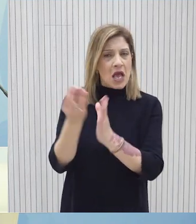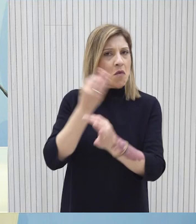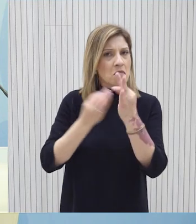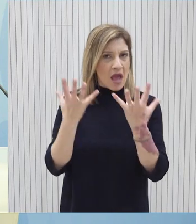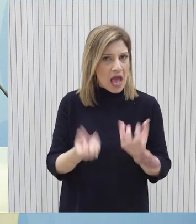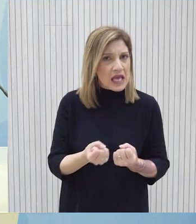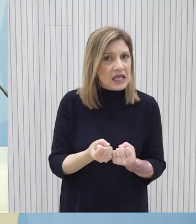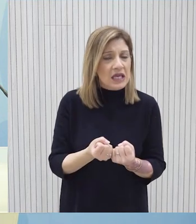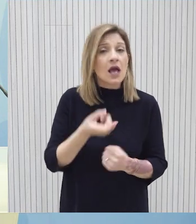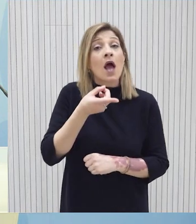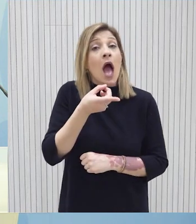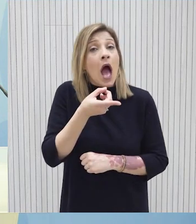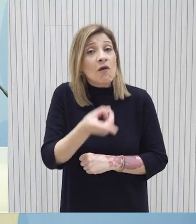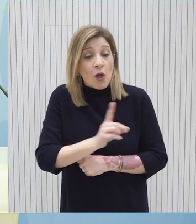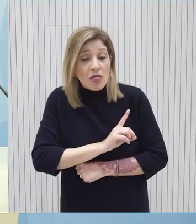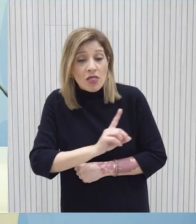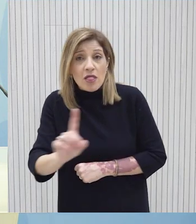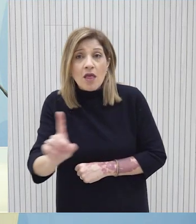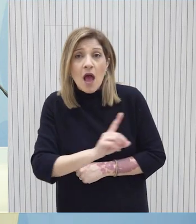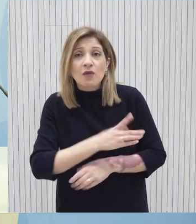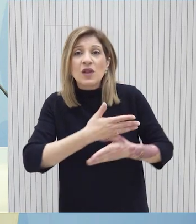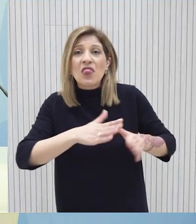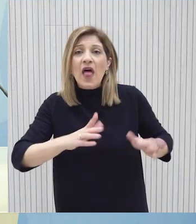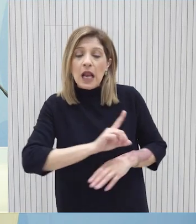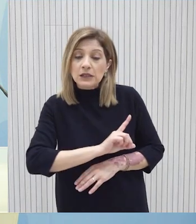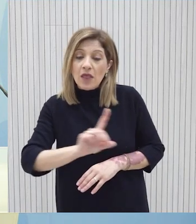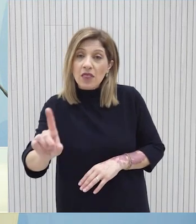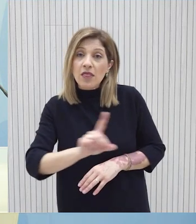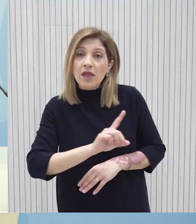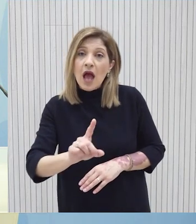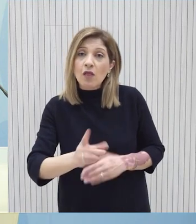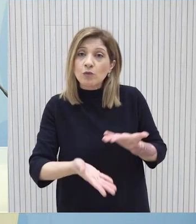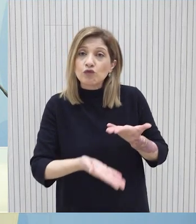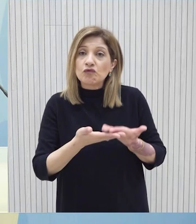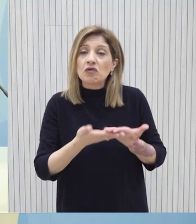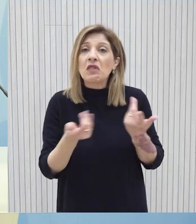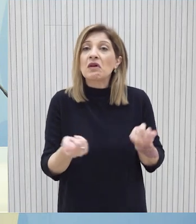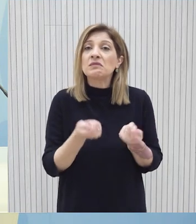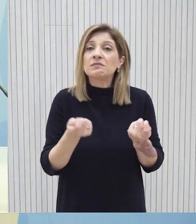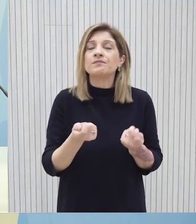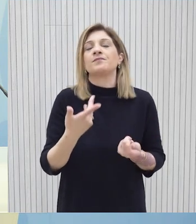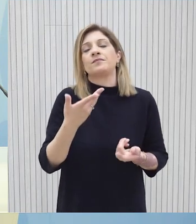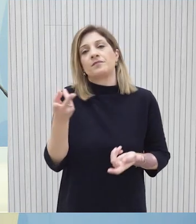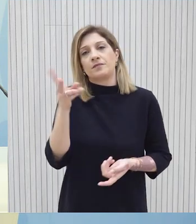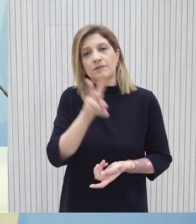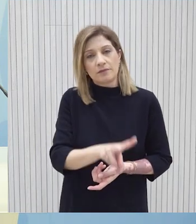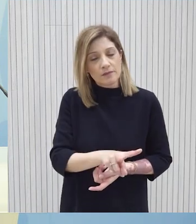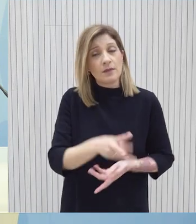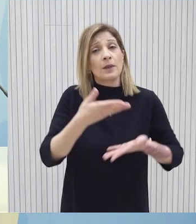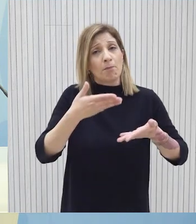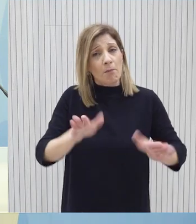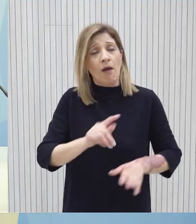εφαρμογή ή την υλοποίηση του θαλάσσιου διαδρόμου μεταφοράς αφοριστικές δημοκρατίας Όπως έχουμε πει η Κυπριακή